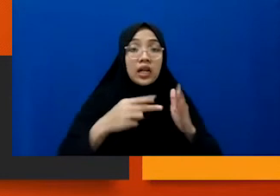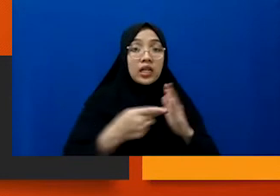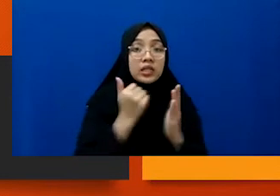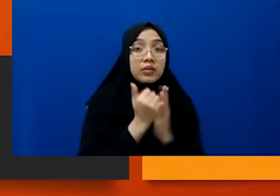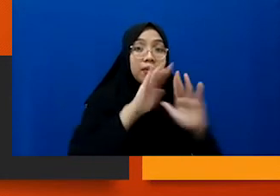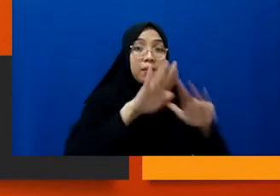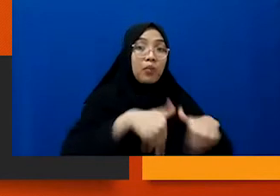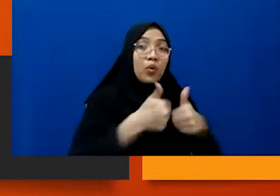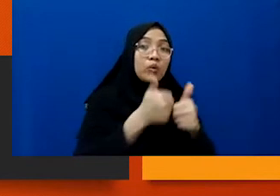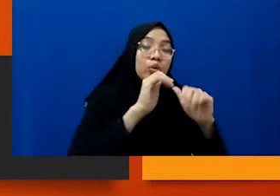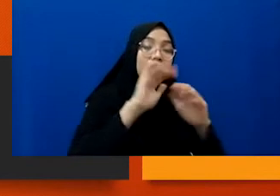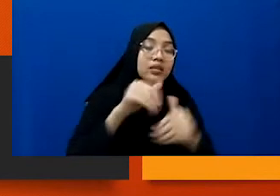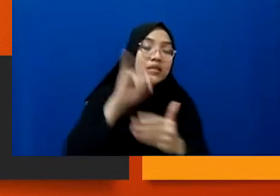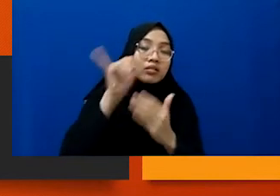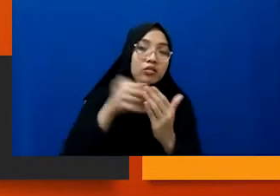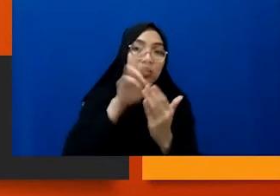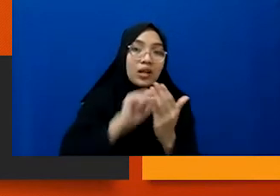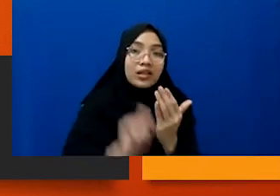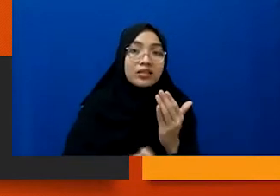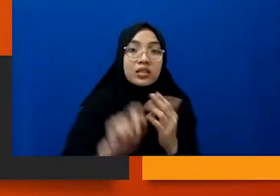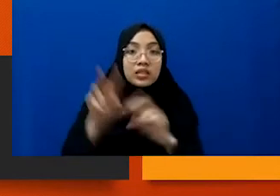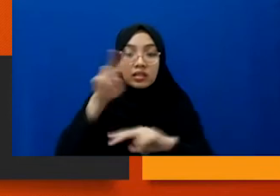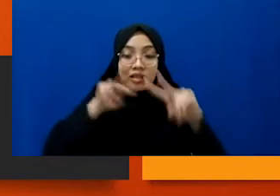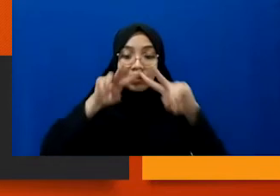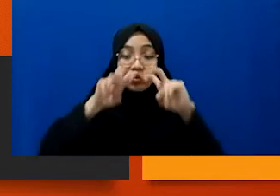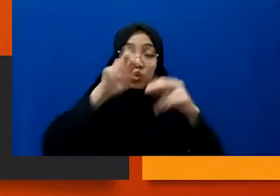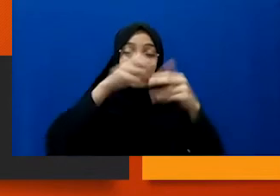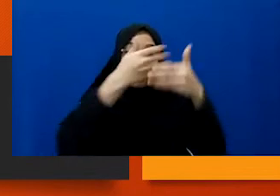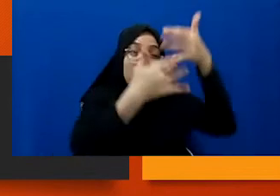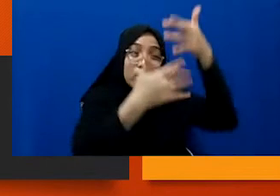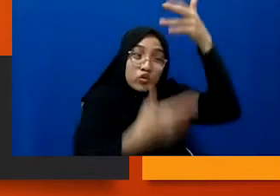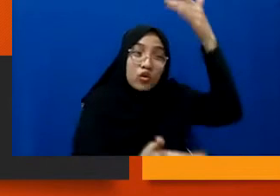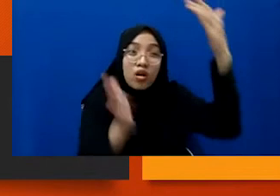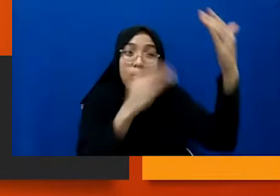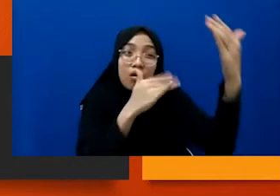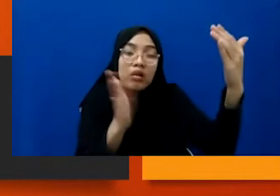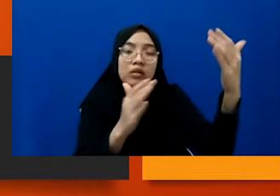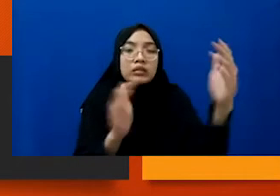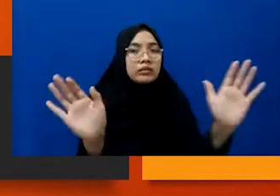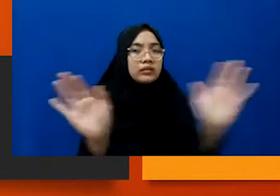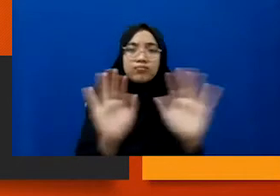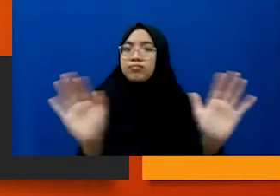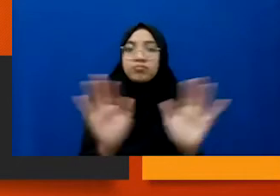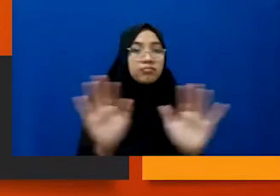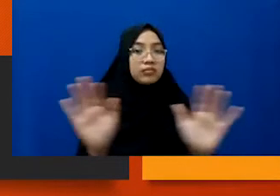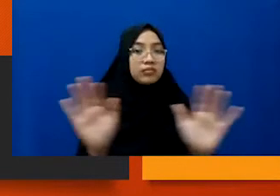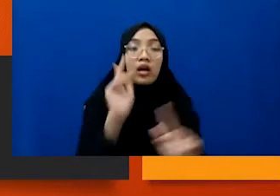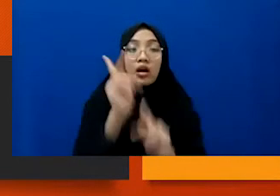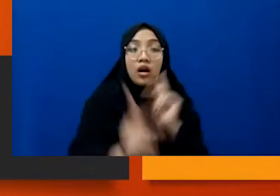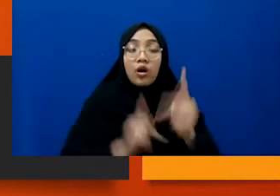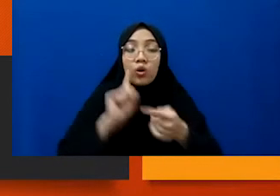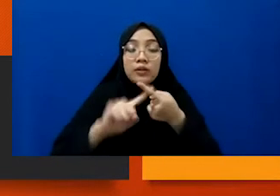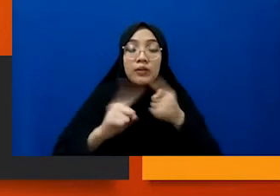atau karya jurnalistik investigasi itu memang harus panjang, ternyata tidak. Kalau teman-teman,